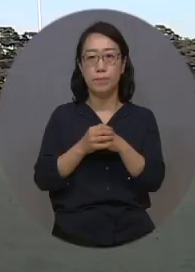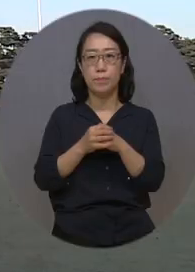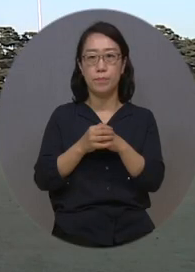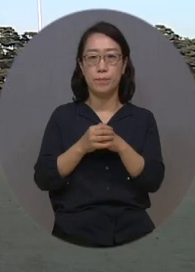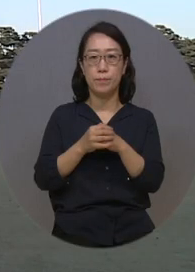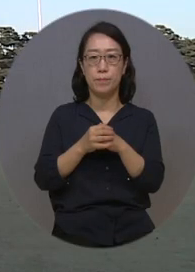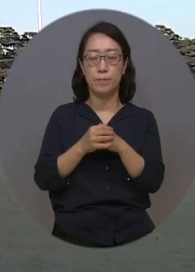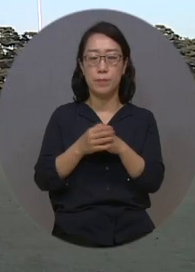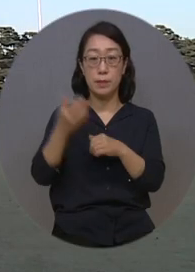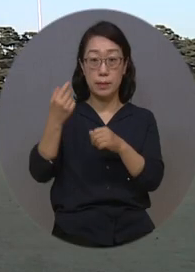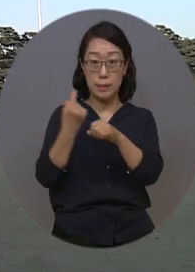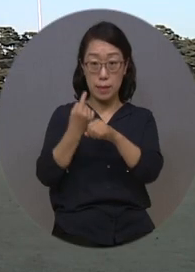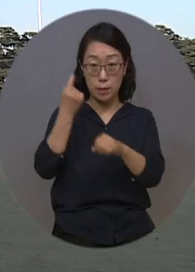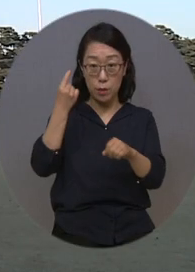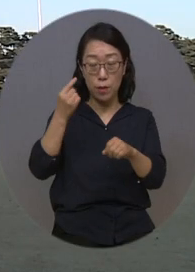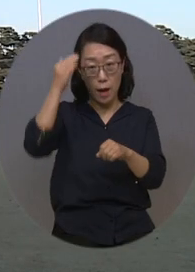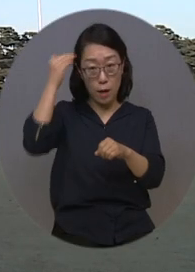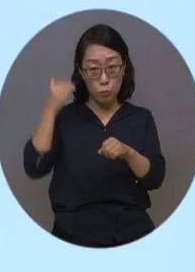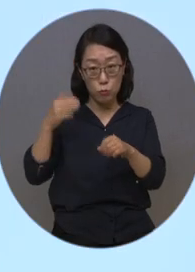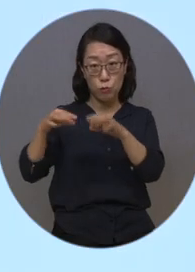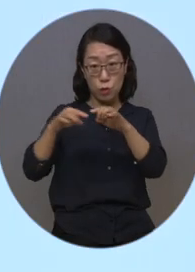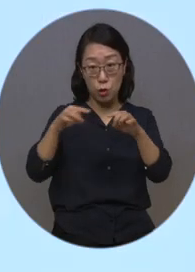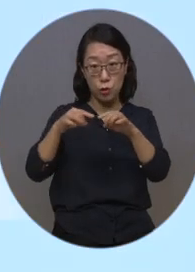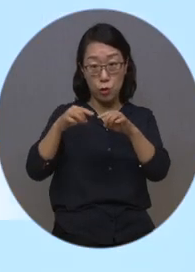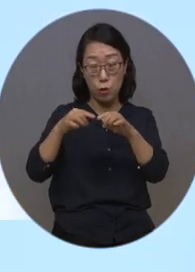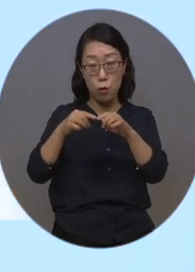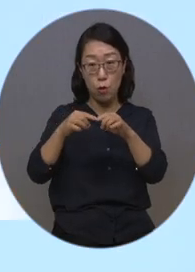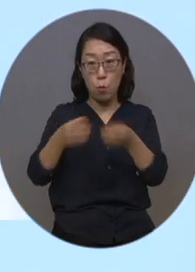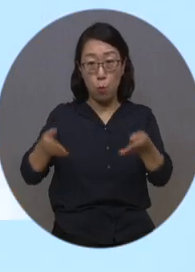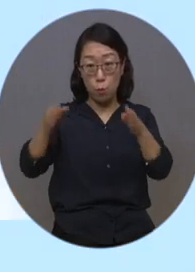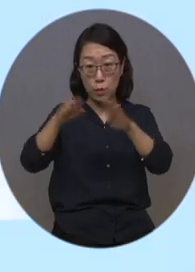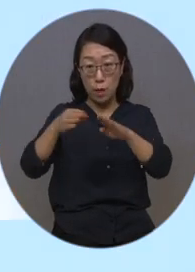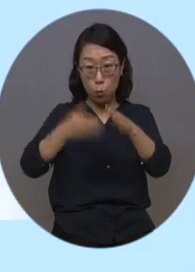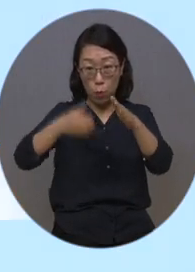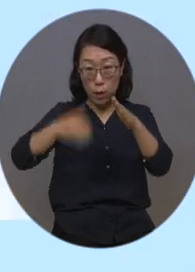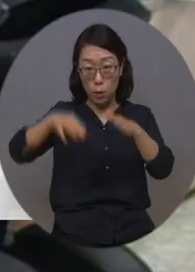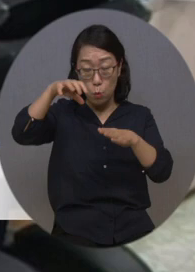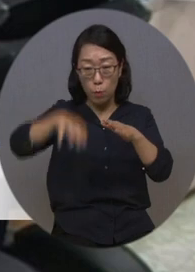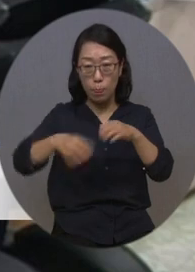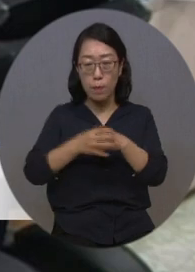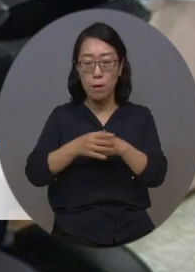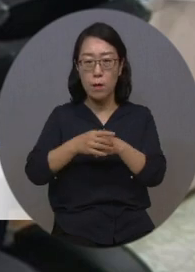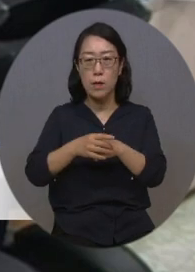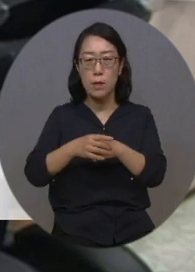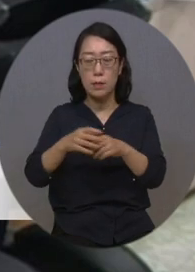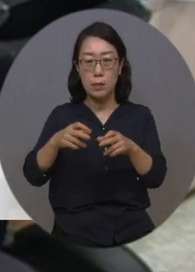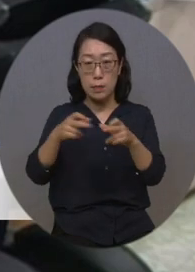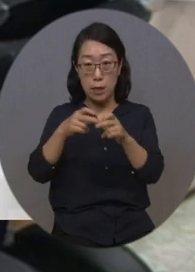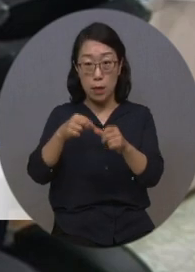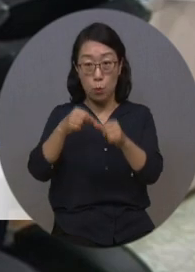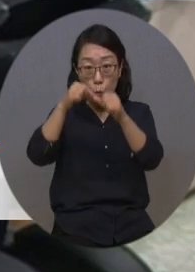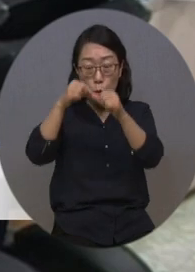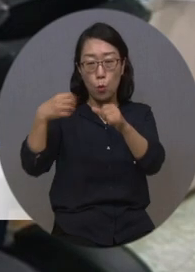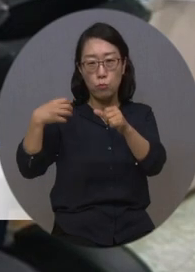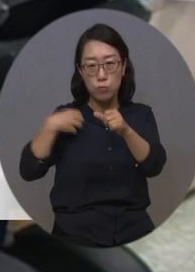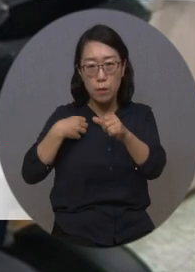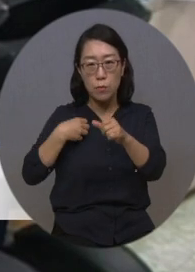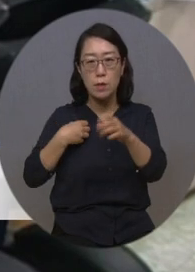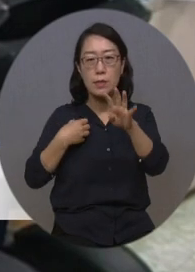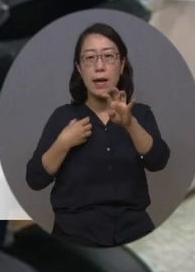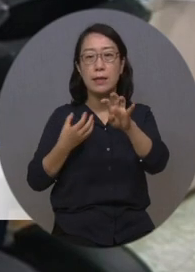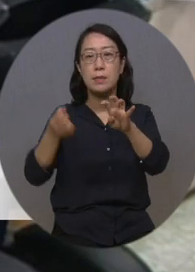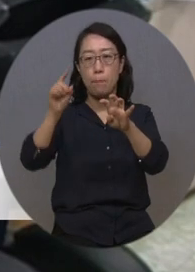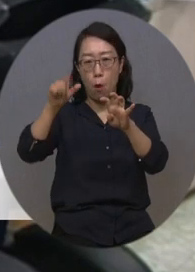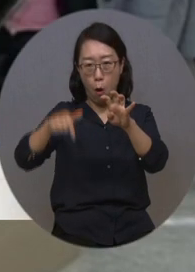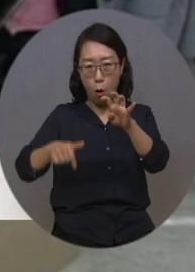지난해 한국전력공사 등 국회 산자이소관 37개 기간이 납부한 장애인고용부담금이 40억 원에 달하는